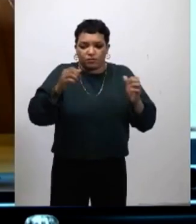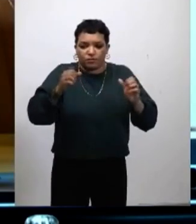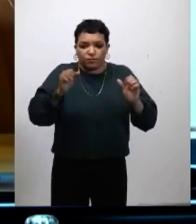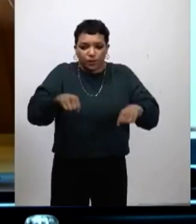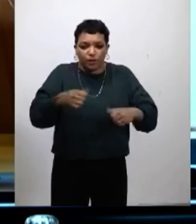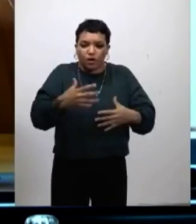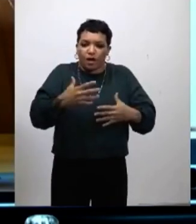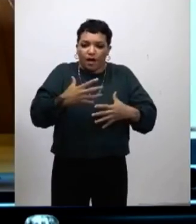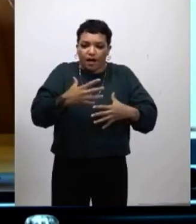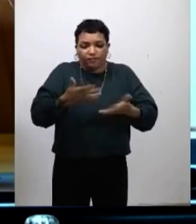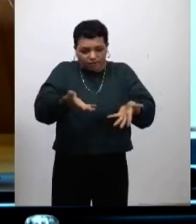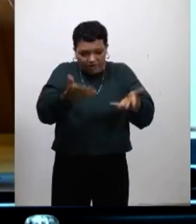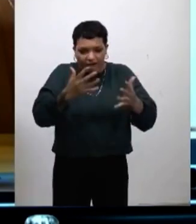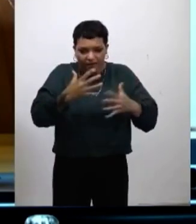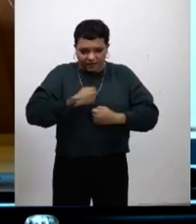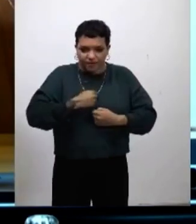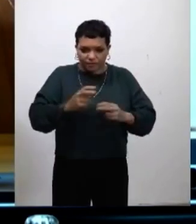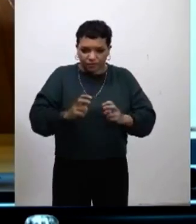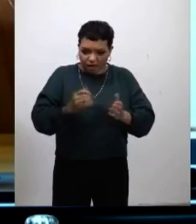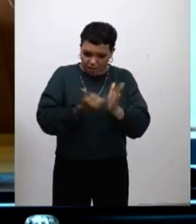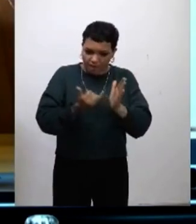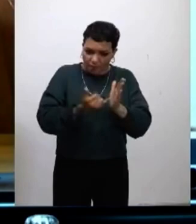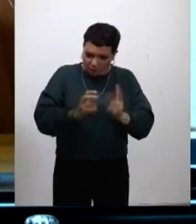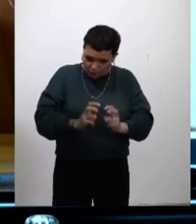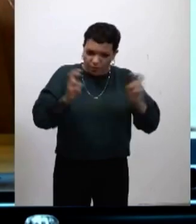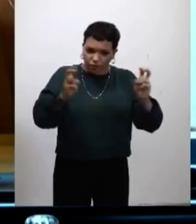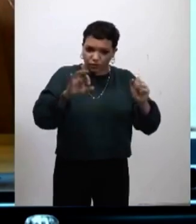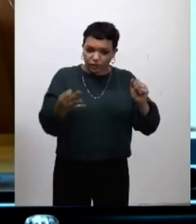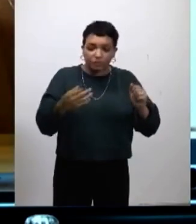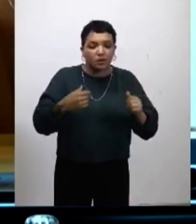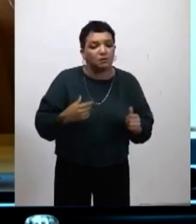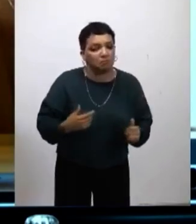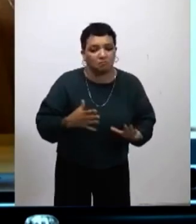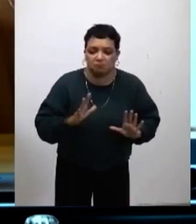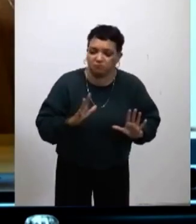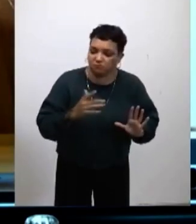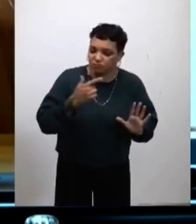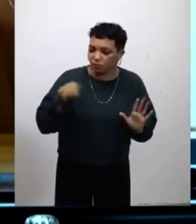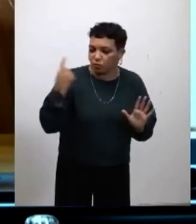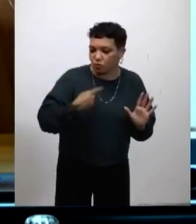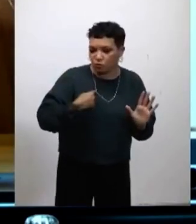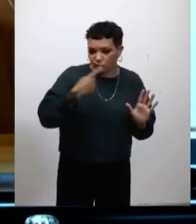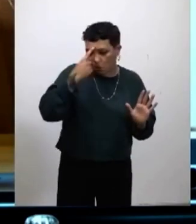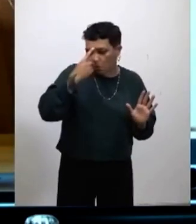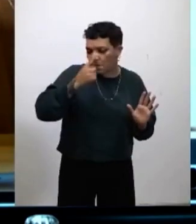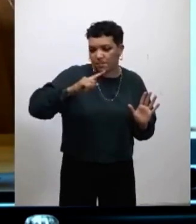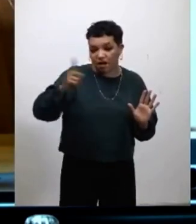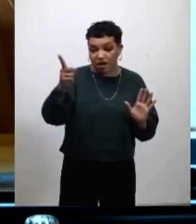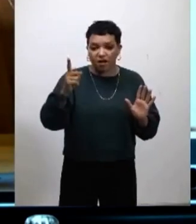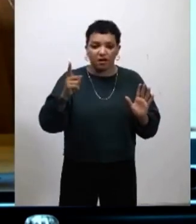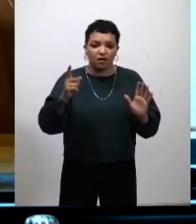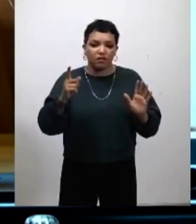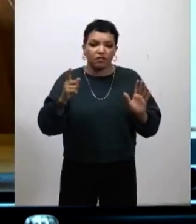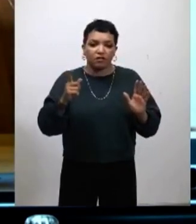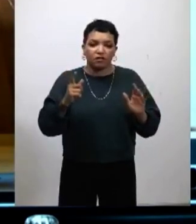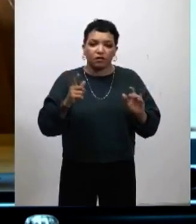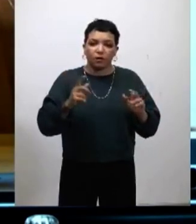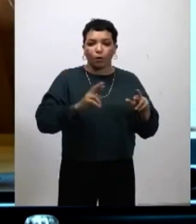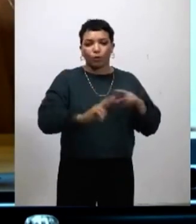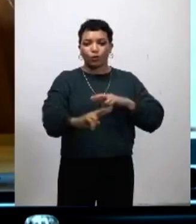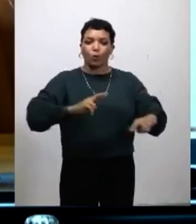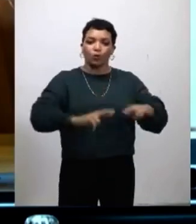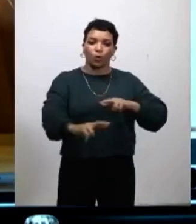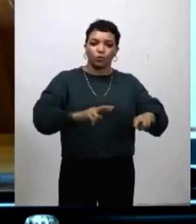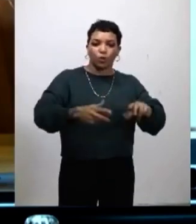augmenter les impôts puisque c'est une augmentation d'impôts, mais nous ne croyons pas vraiment que cela remette un nombre significatif de